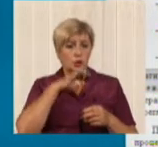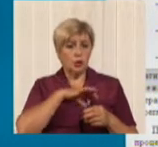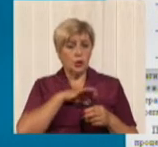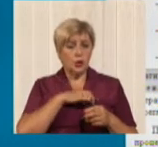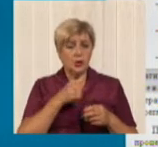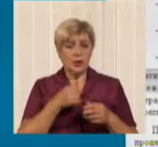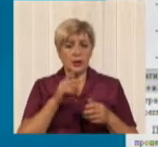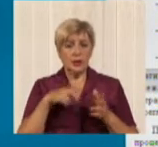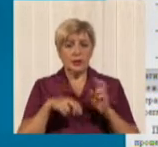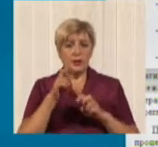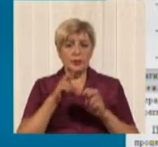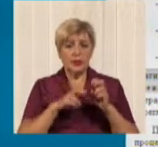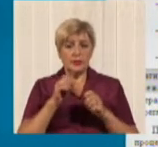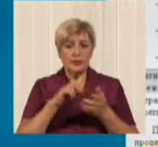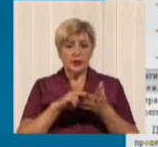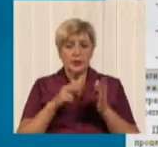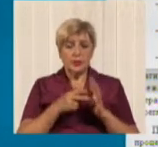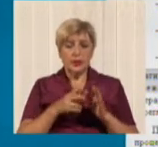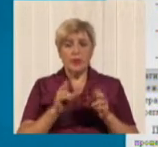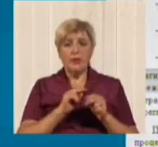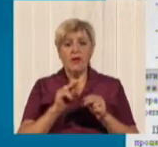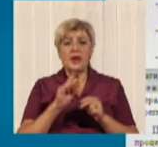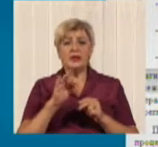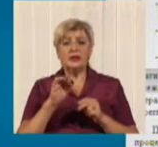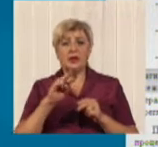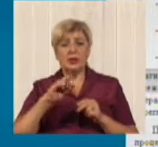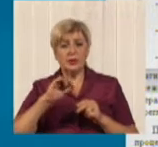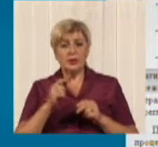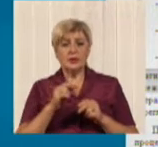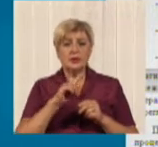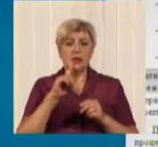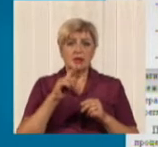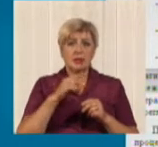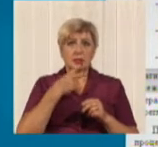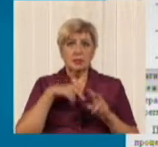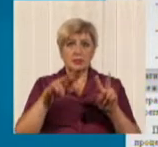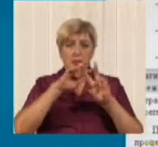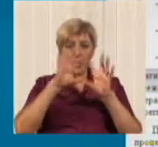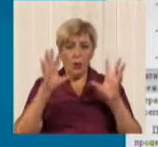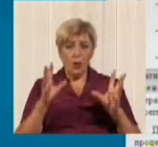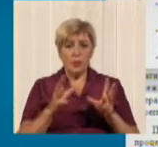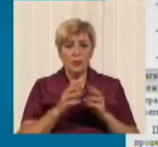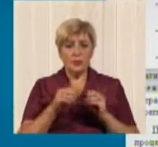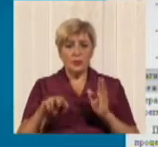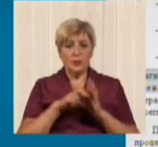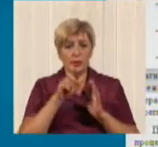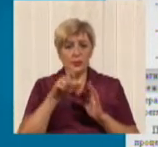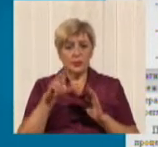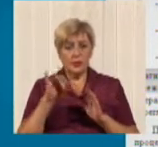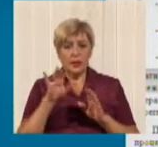інших видів діяльності, планова рентабільність підприємства, заплановий обсяг загальних пасажироперевезень та